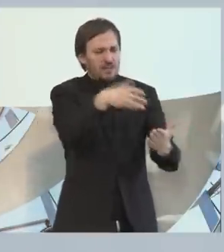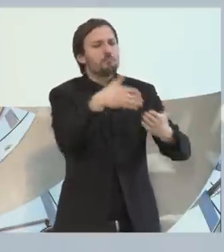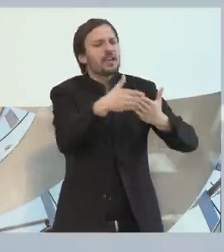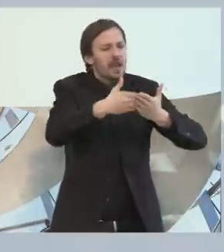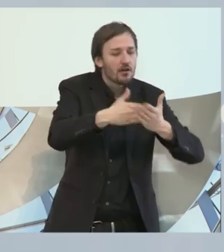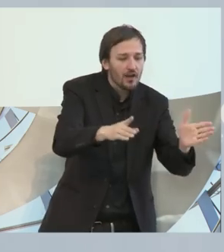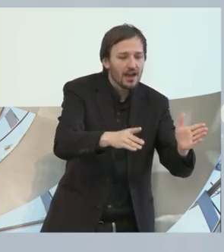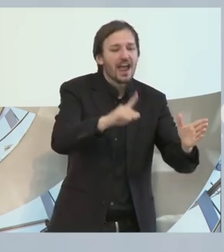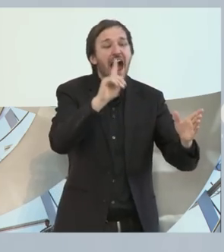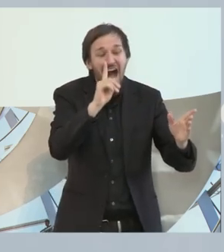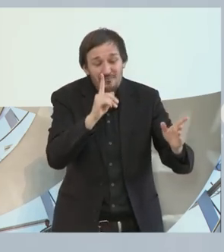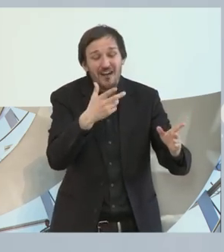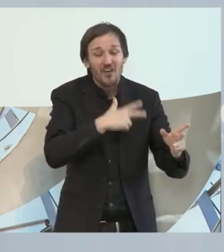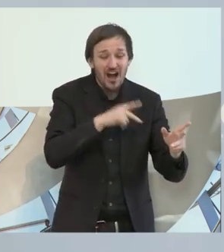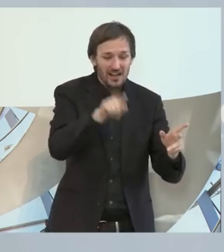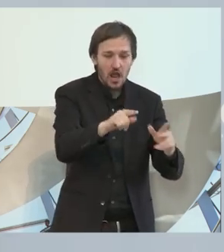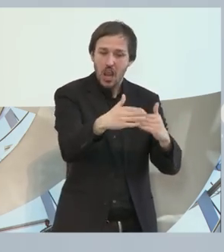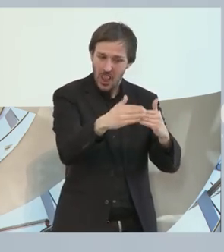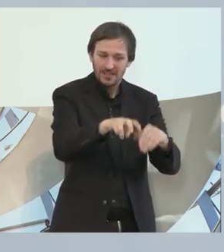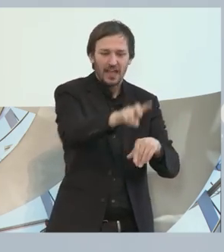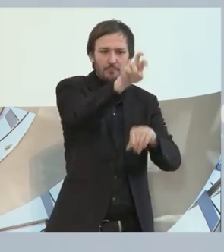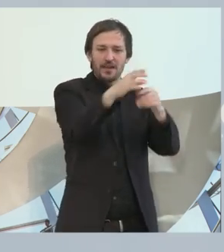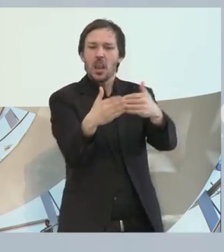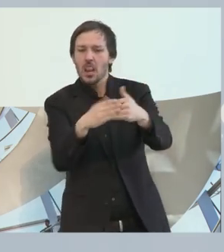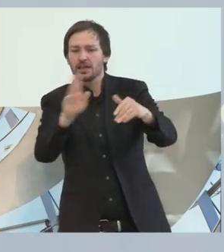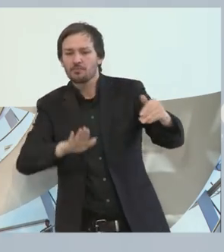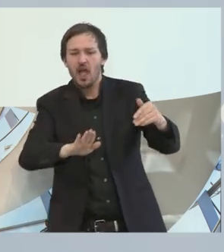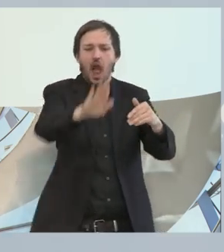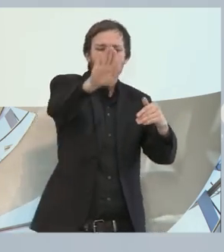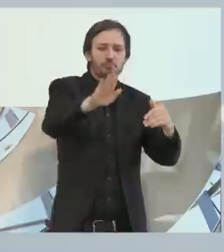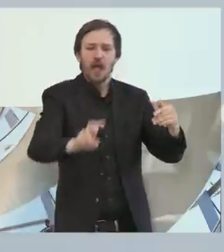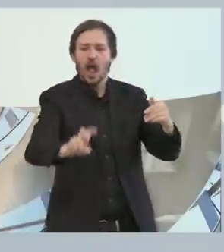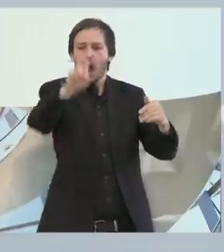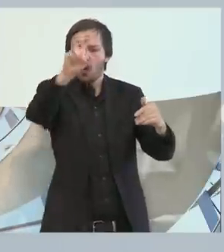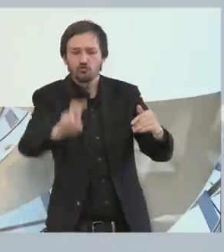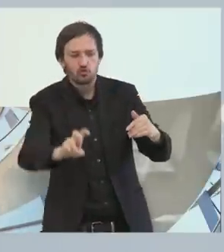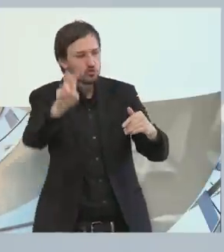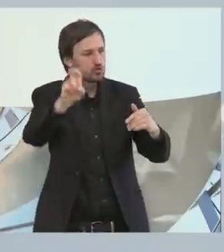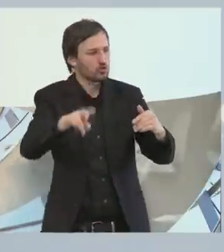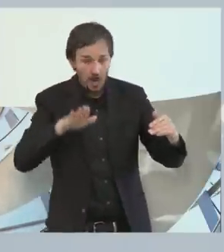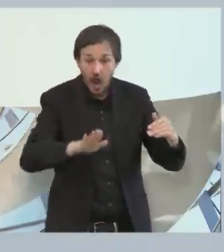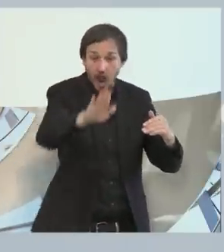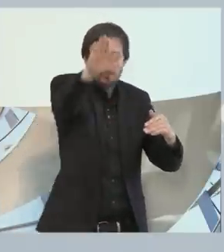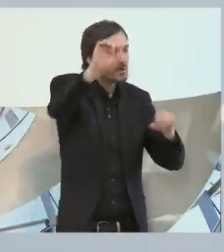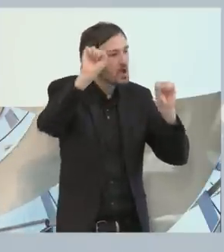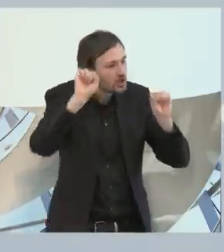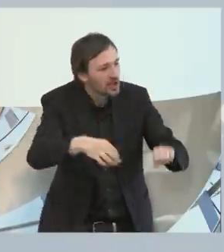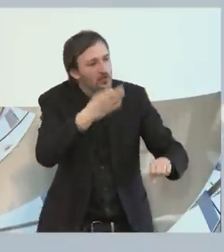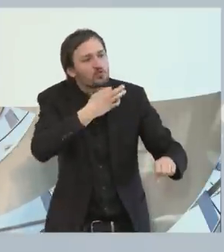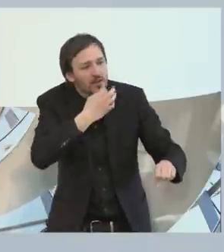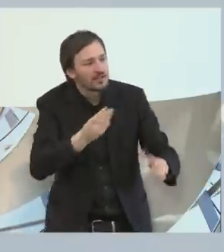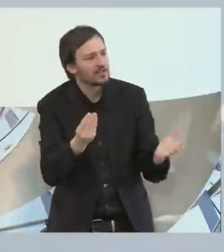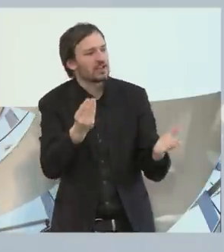wo Treppen sind, da sind auch Aufzüge, da sind auch Rampen. Über diese Rampen, da fahren auch Jugendliche mit